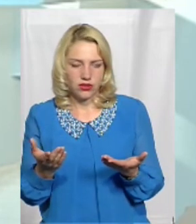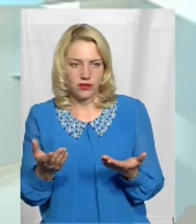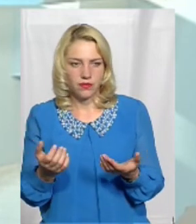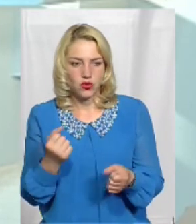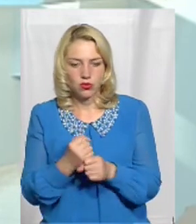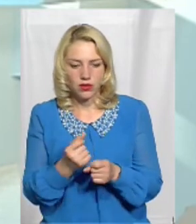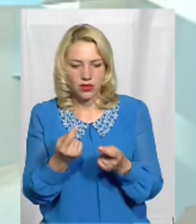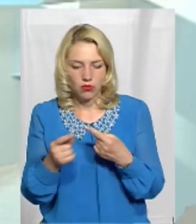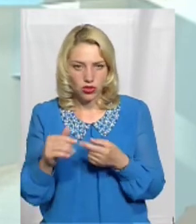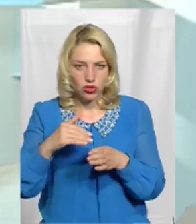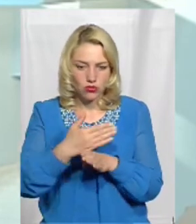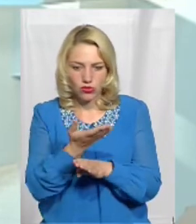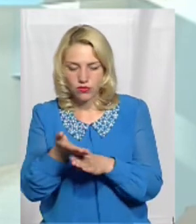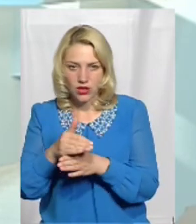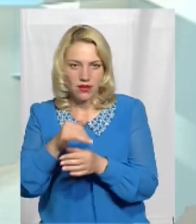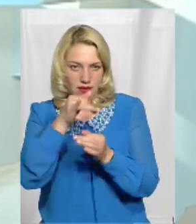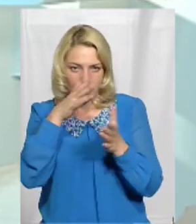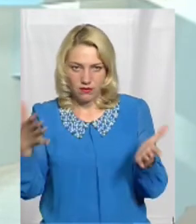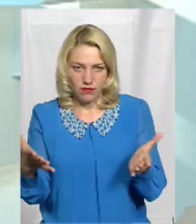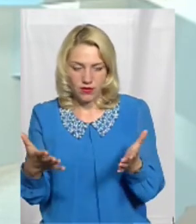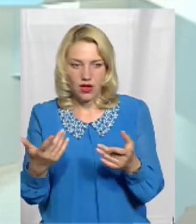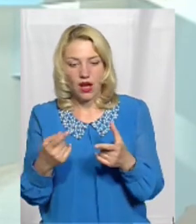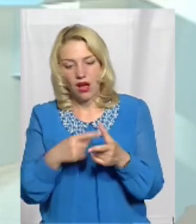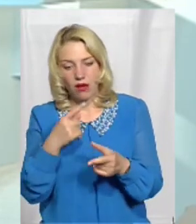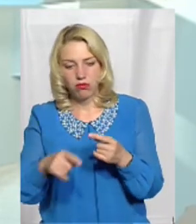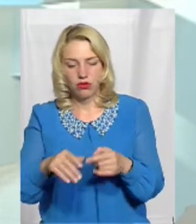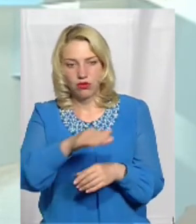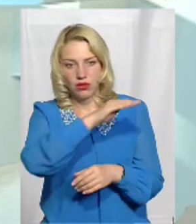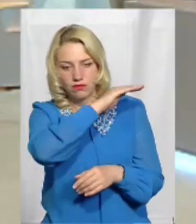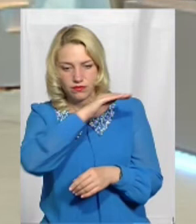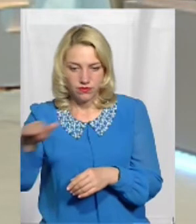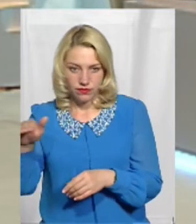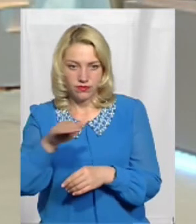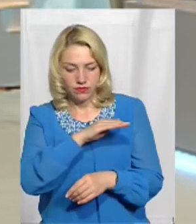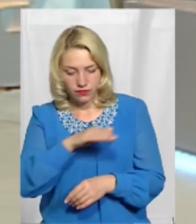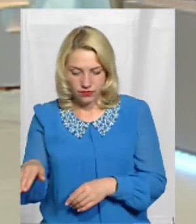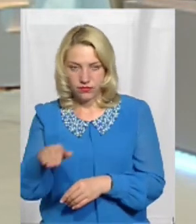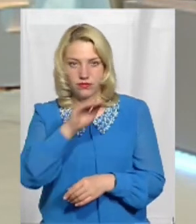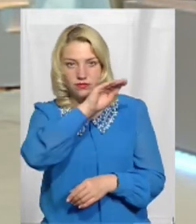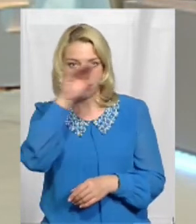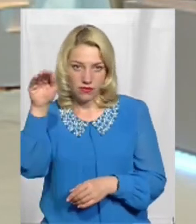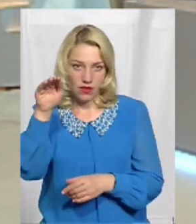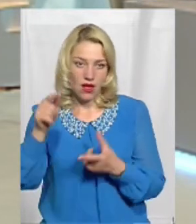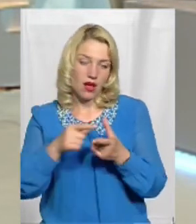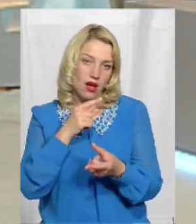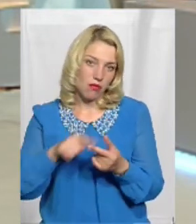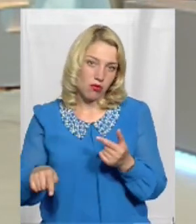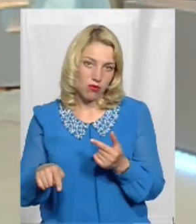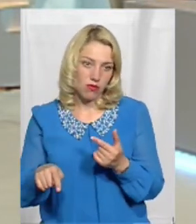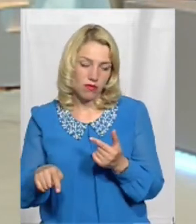межі по-іншому не виходить Або горизонтальними такими межами більш-менш Або